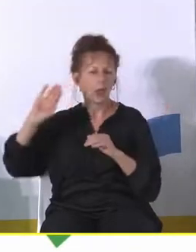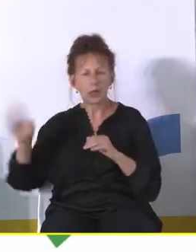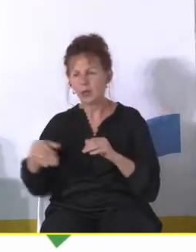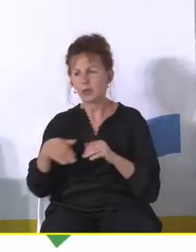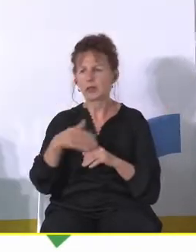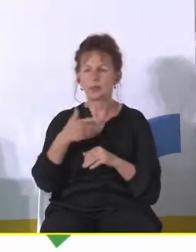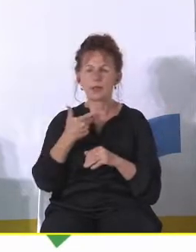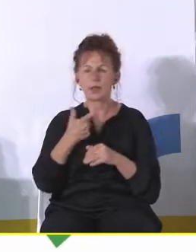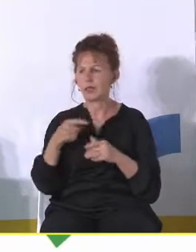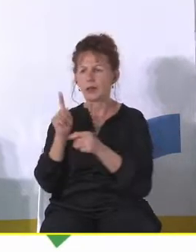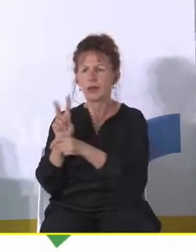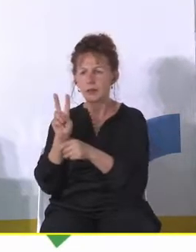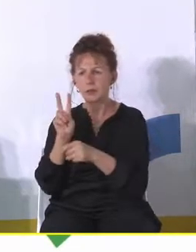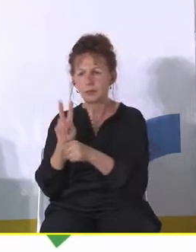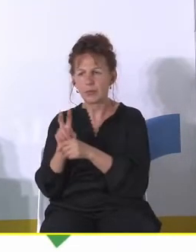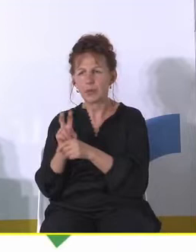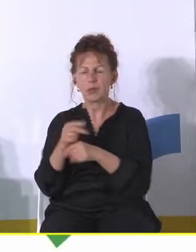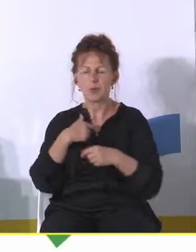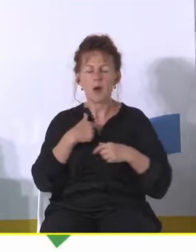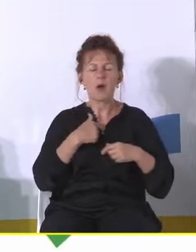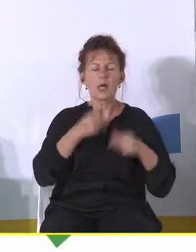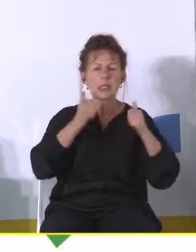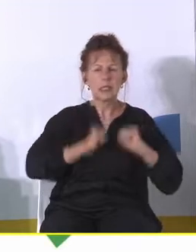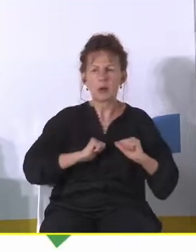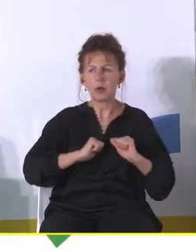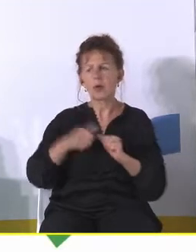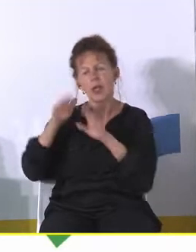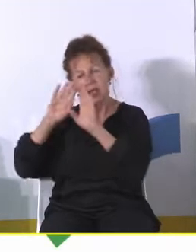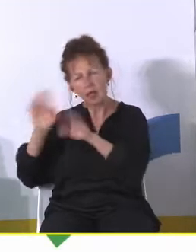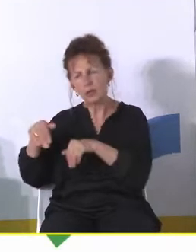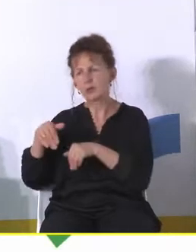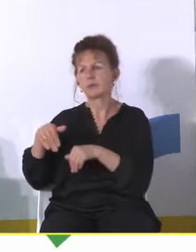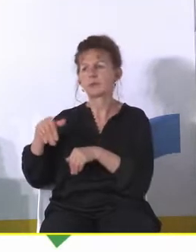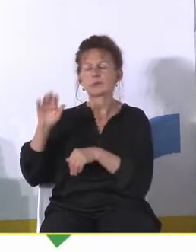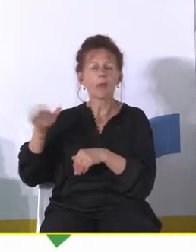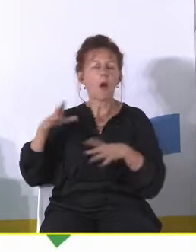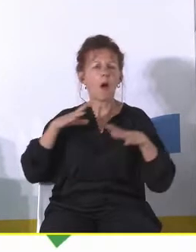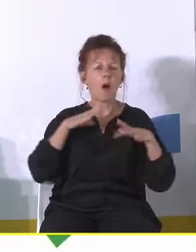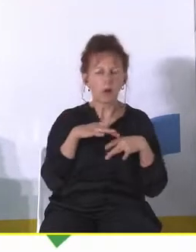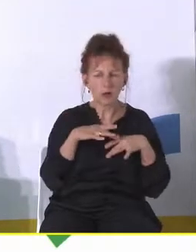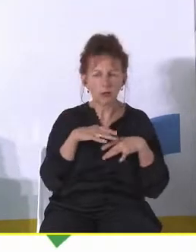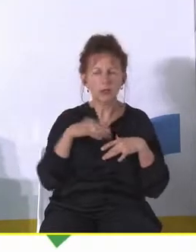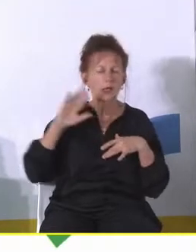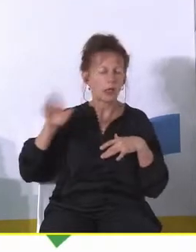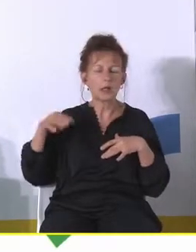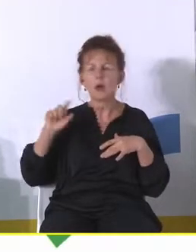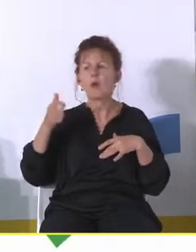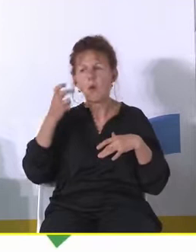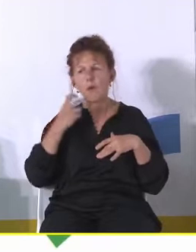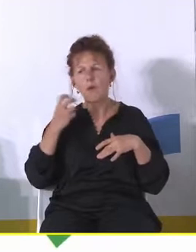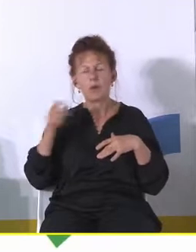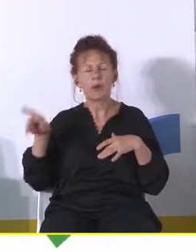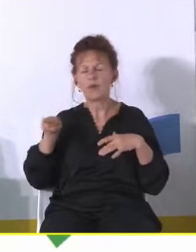ekrany w ramach odciążania siebie żeby móc zadbać o pracę zawodową o odpoczynek o jakąkolwiek regenerację